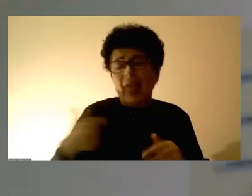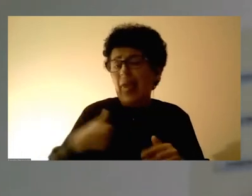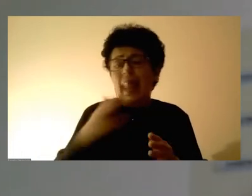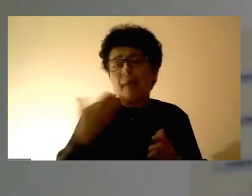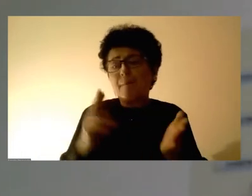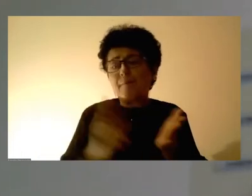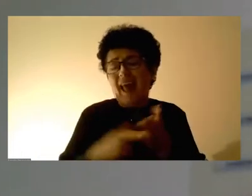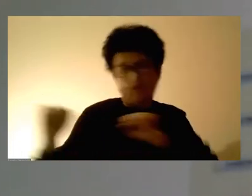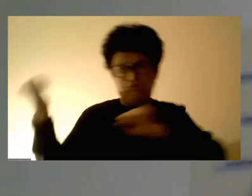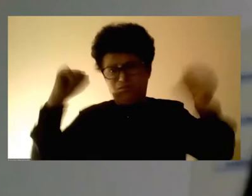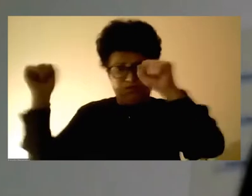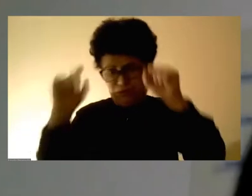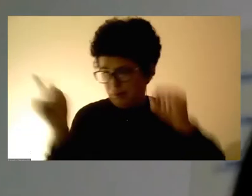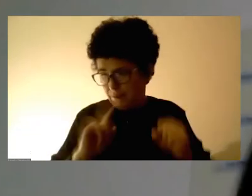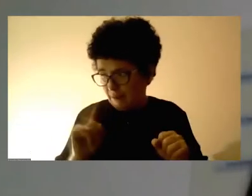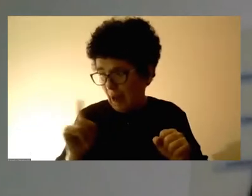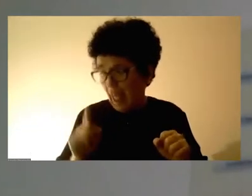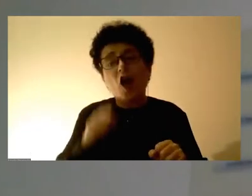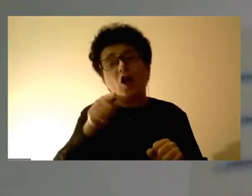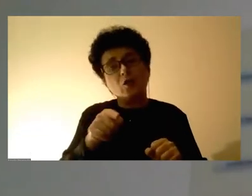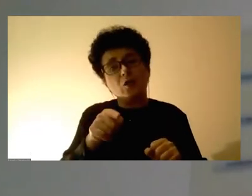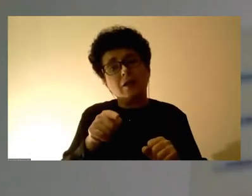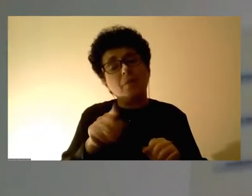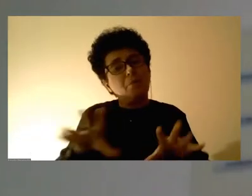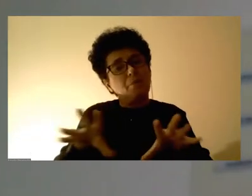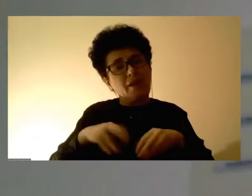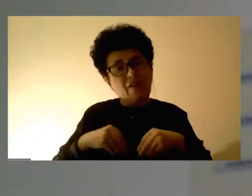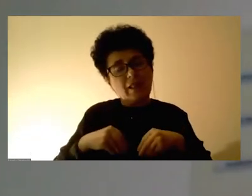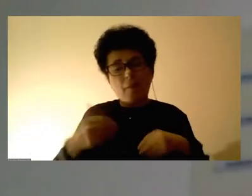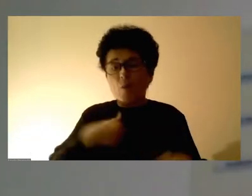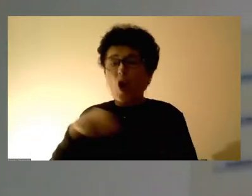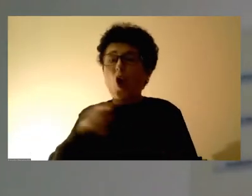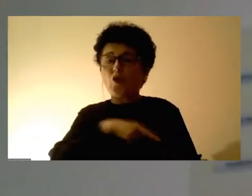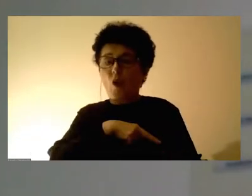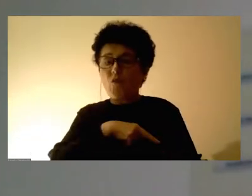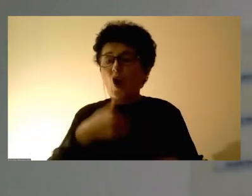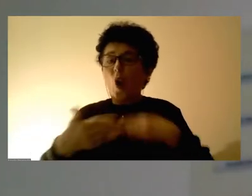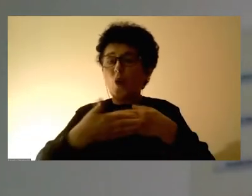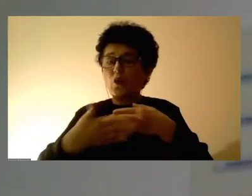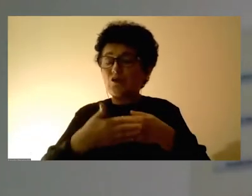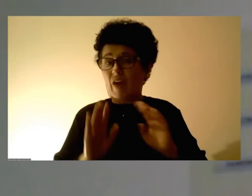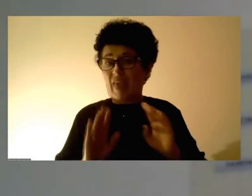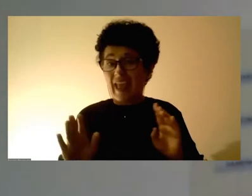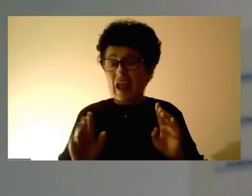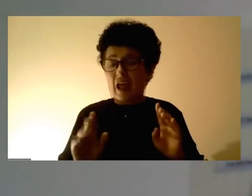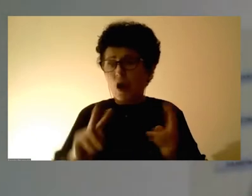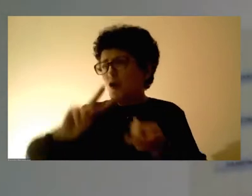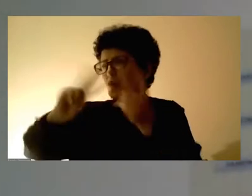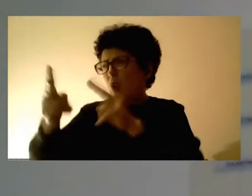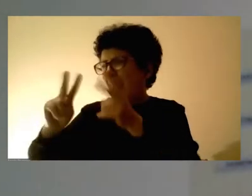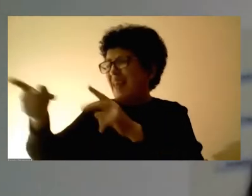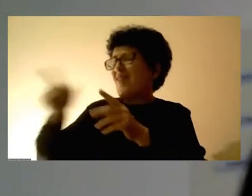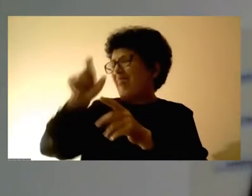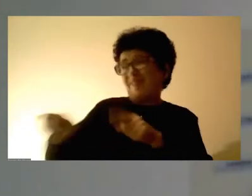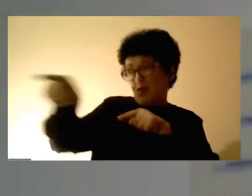И тоа ја први очекор во влегување во третманот, да прифатиме својата одговорност и ниједно, ничије од другата страна